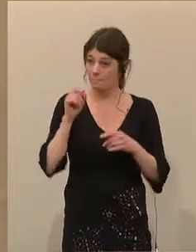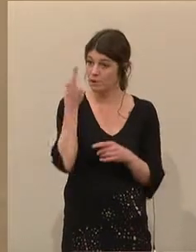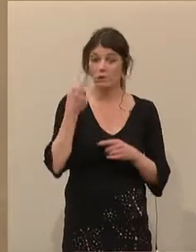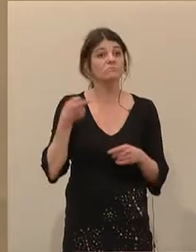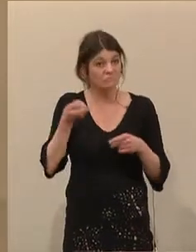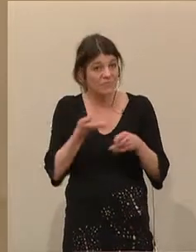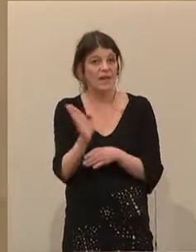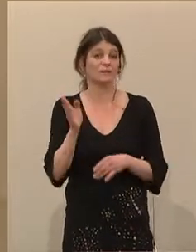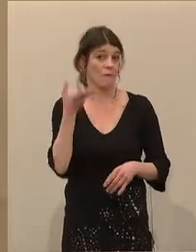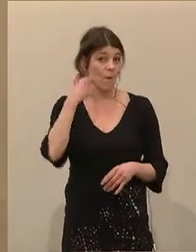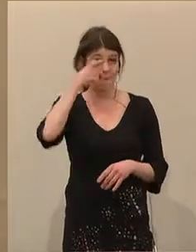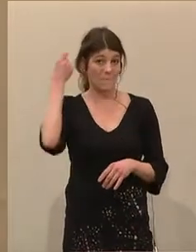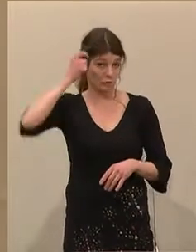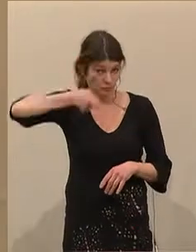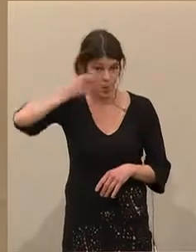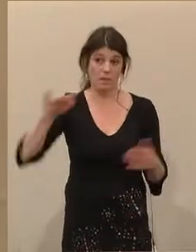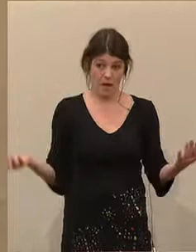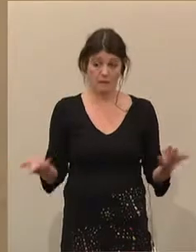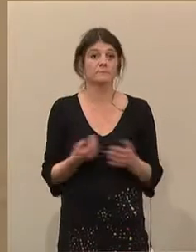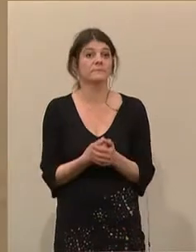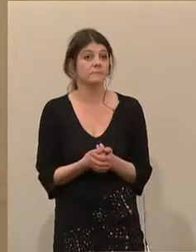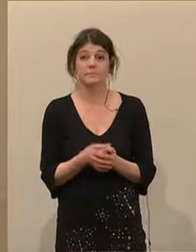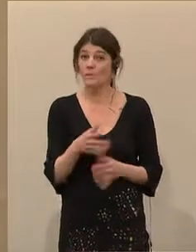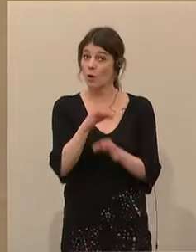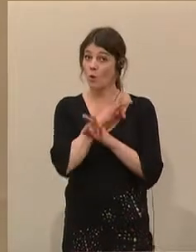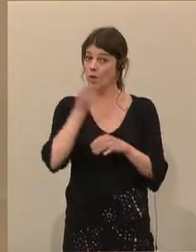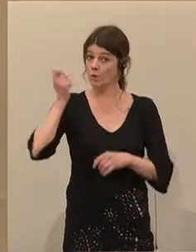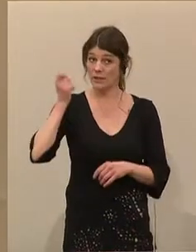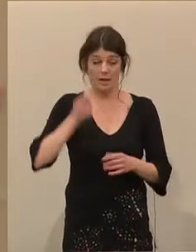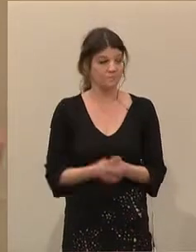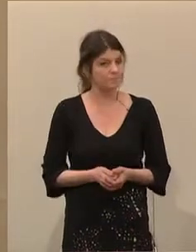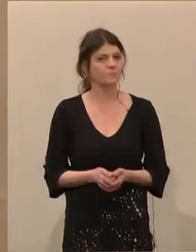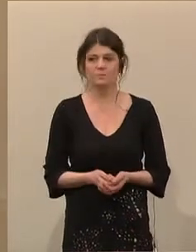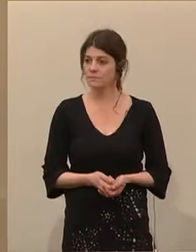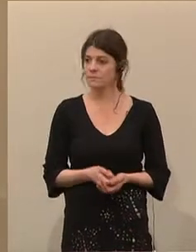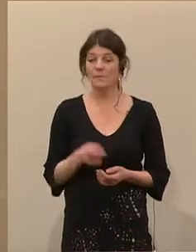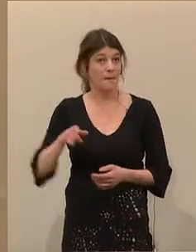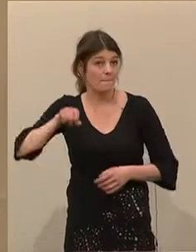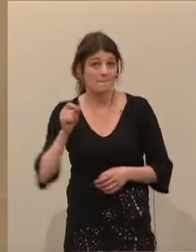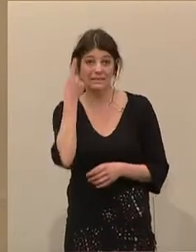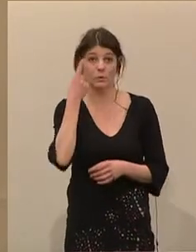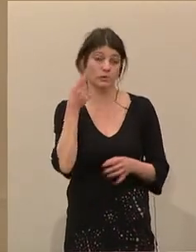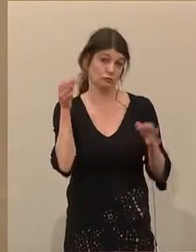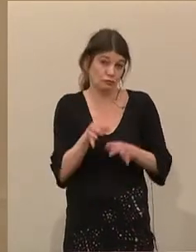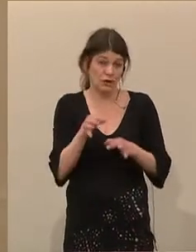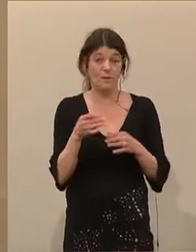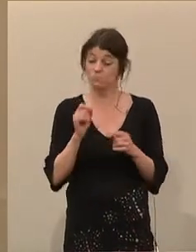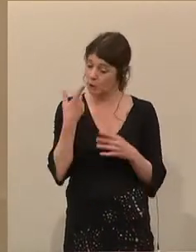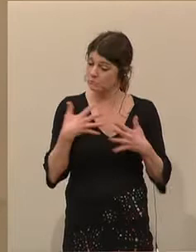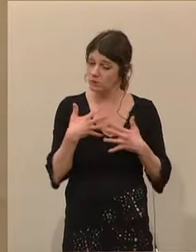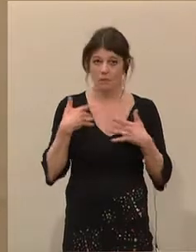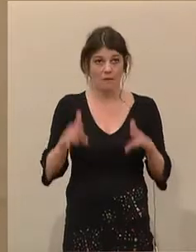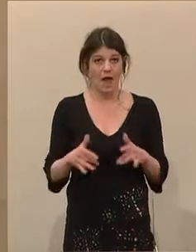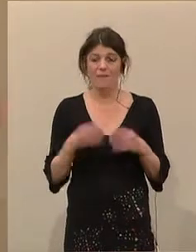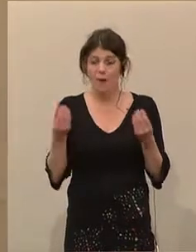Verletzung der Menschenwürde darstellt. Das Todesurteil ist insbesondere aber erschreckend, weil es